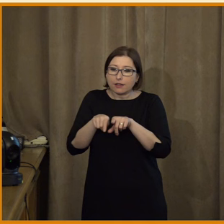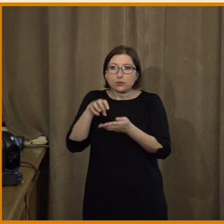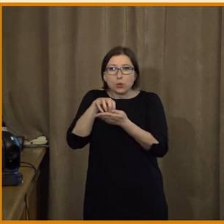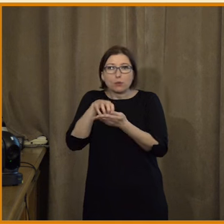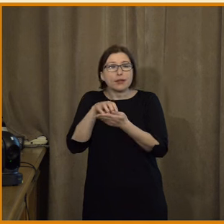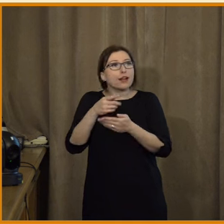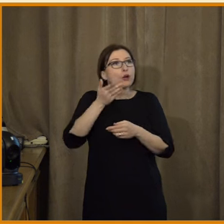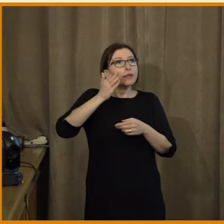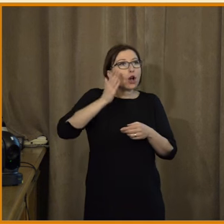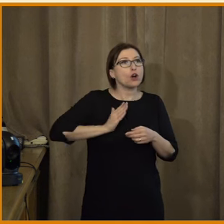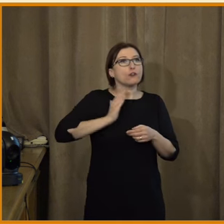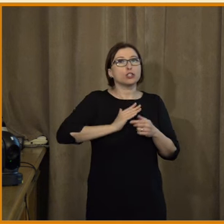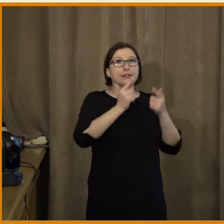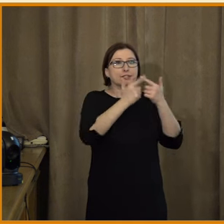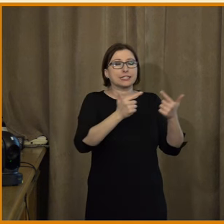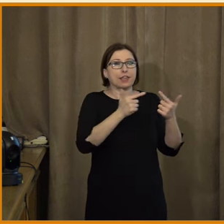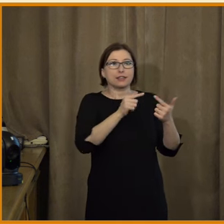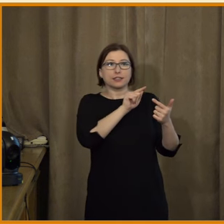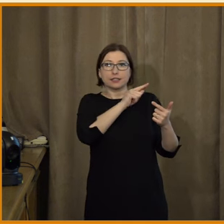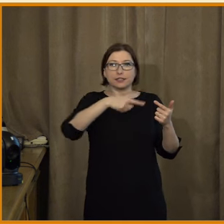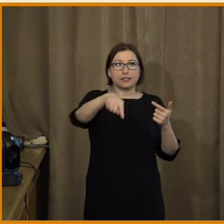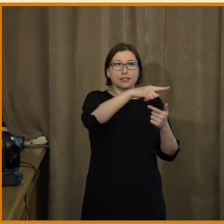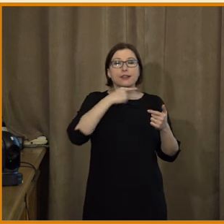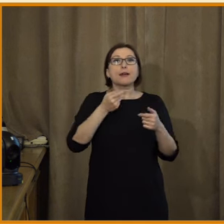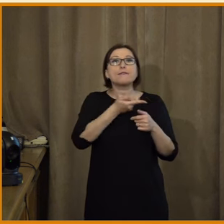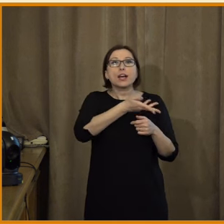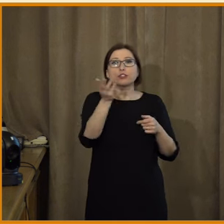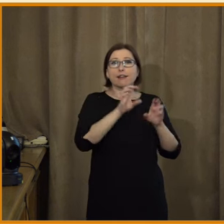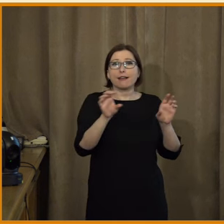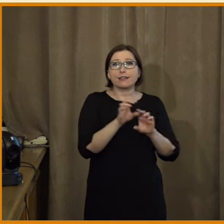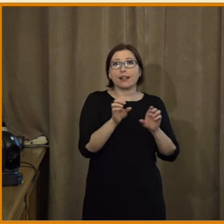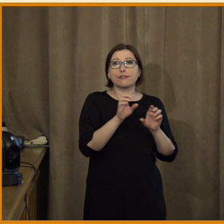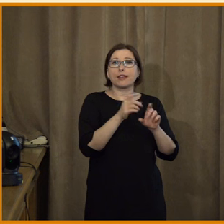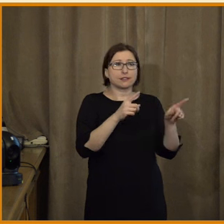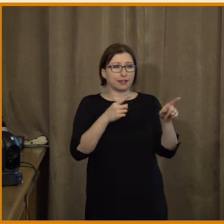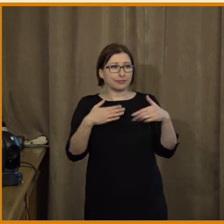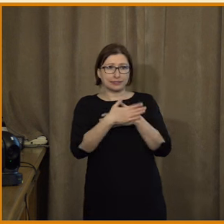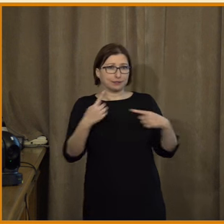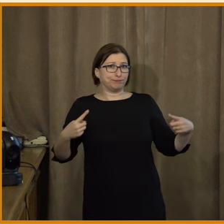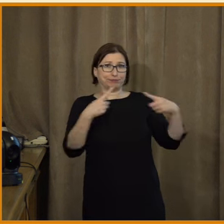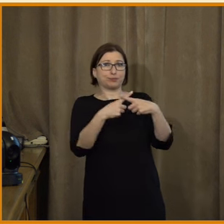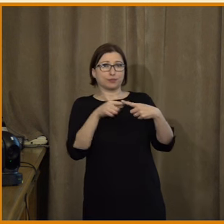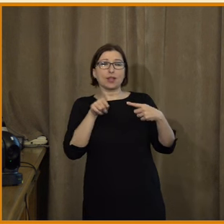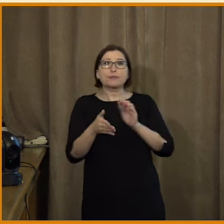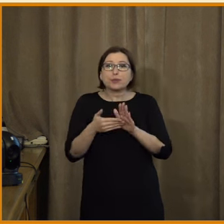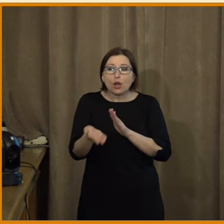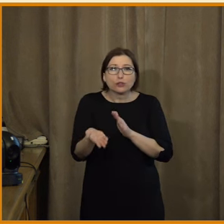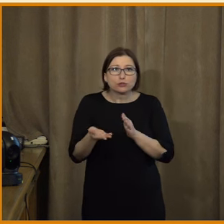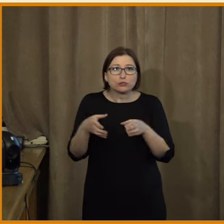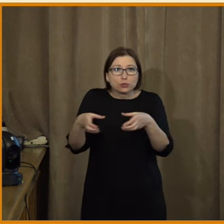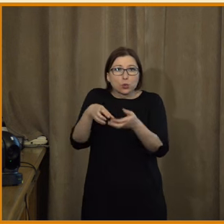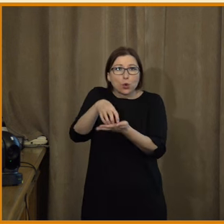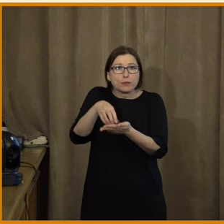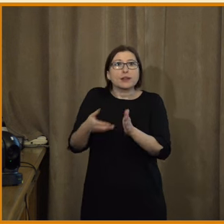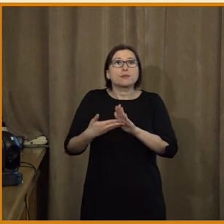oficiální nebo vysvětlení třeba šířené veřejnoprávními médii nedává smysl. A úplně poslední